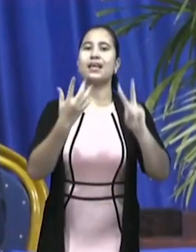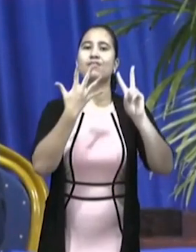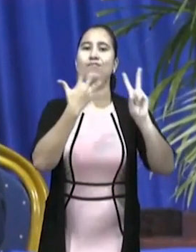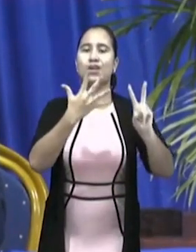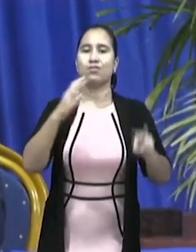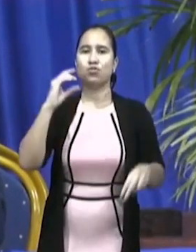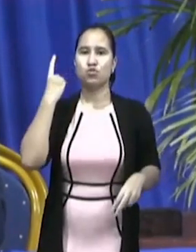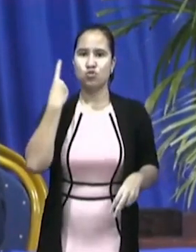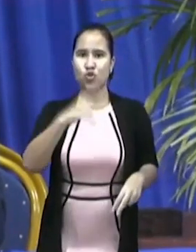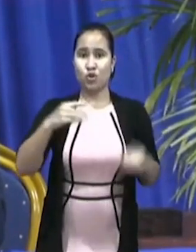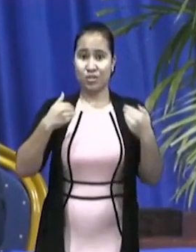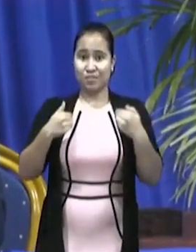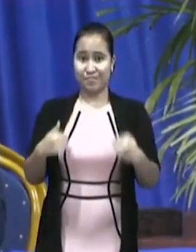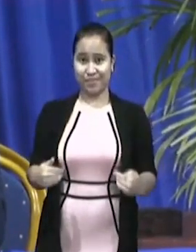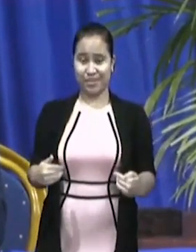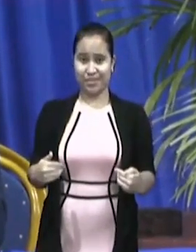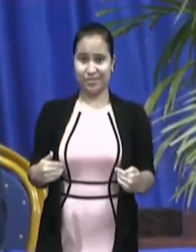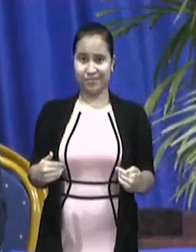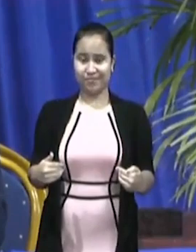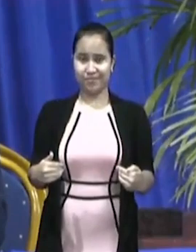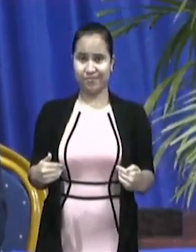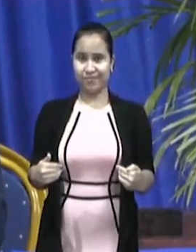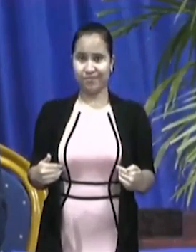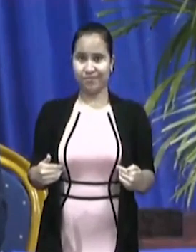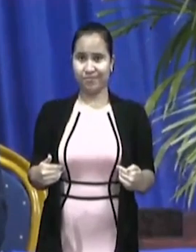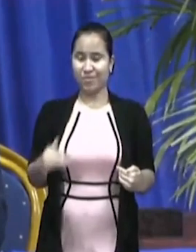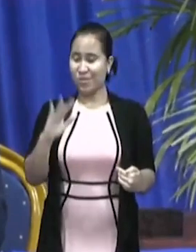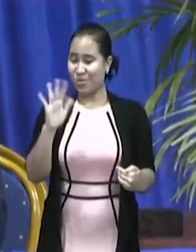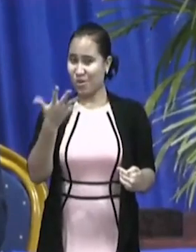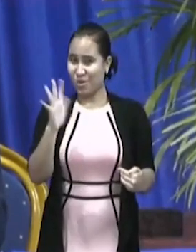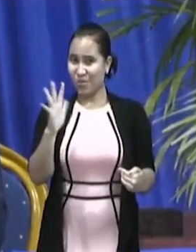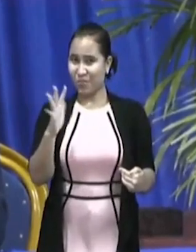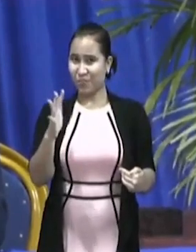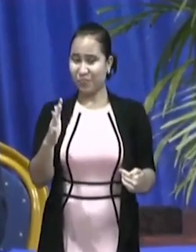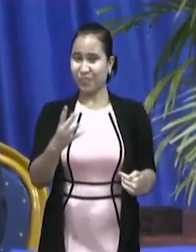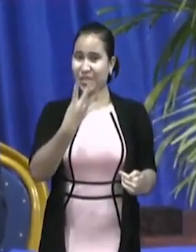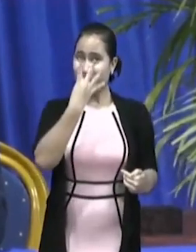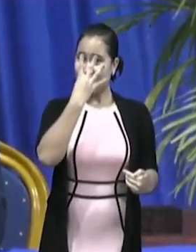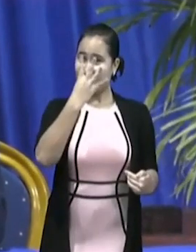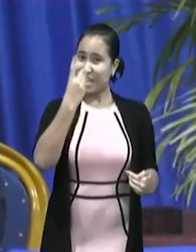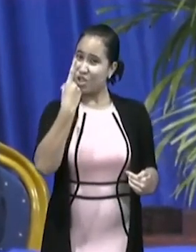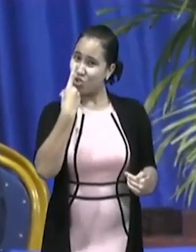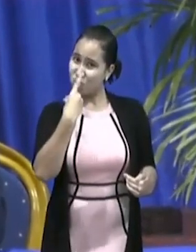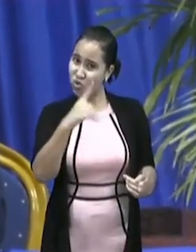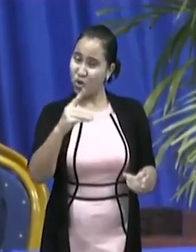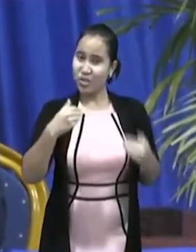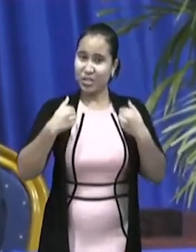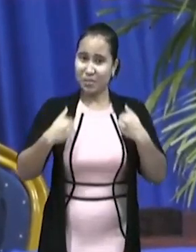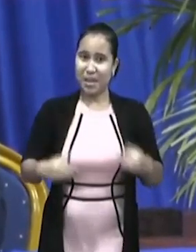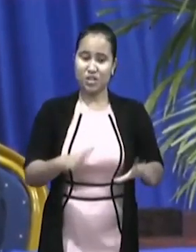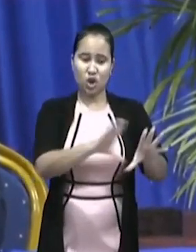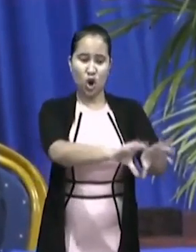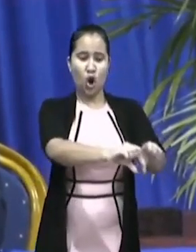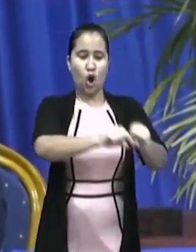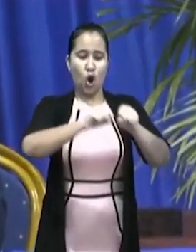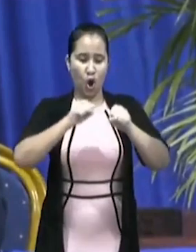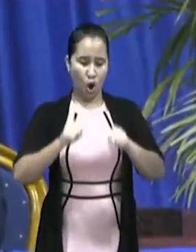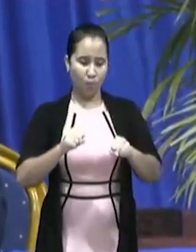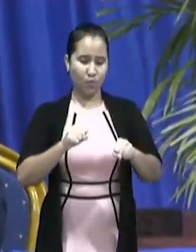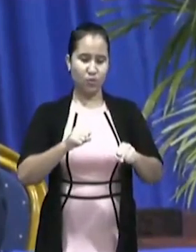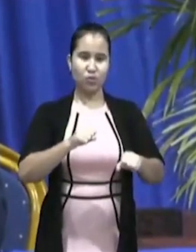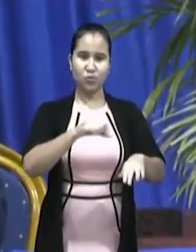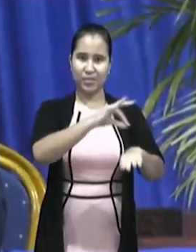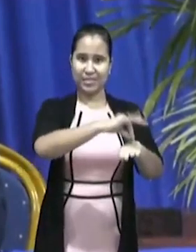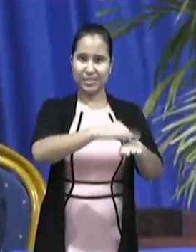.000 zullen er ongeveer 4.000 mensen opgenomen worden, als we kijken naar de